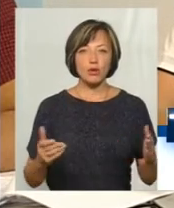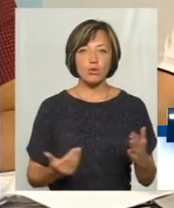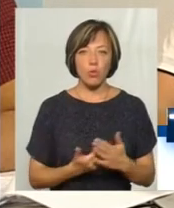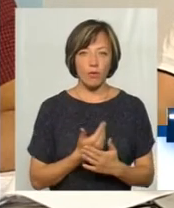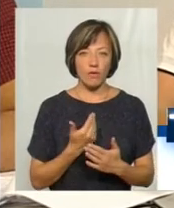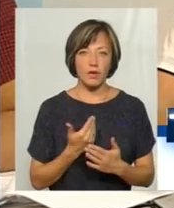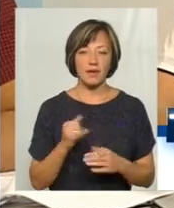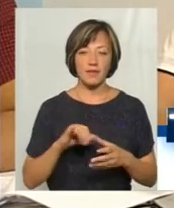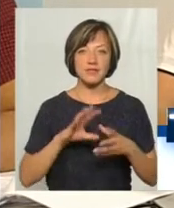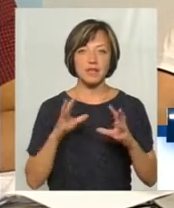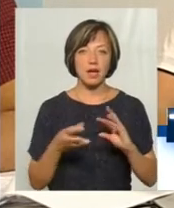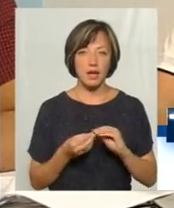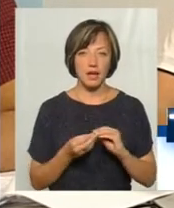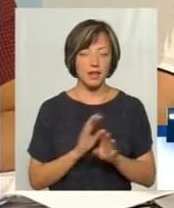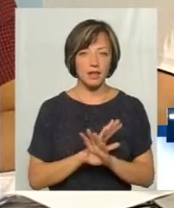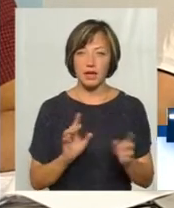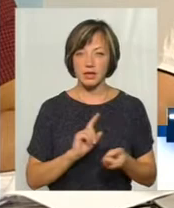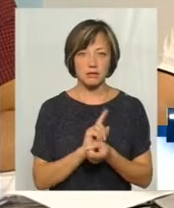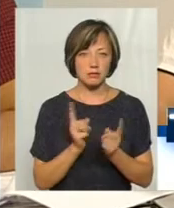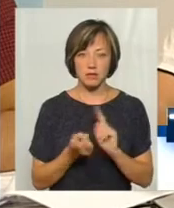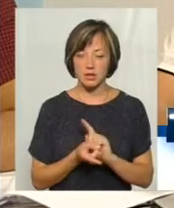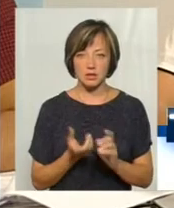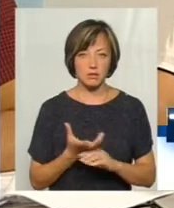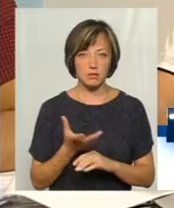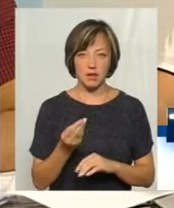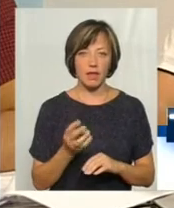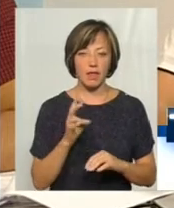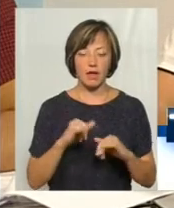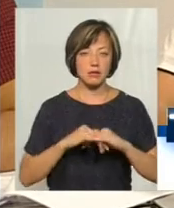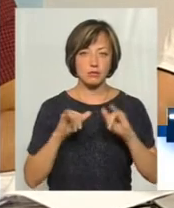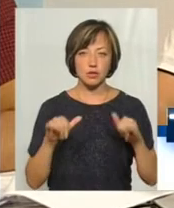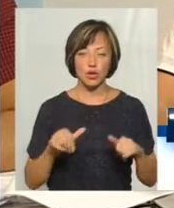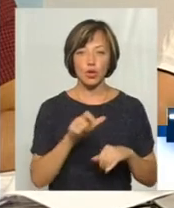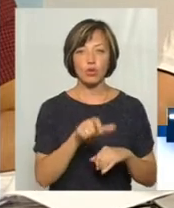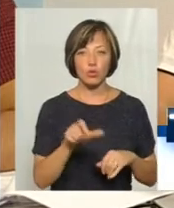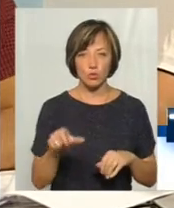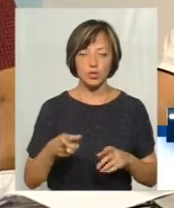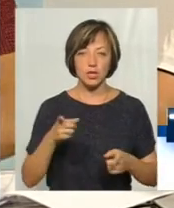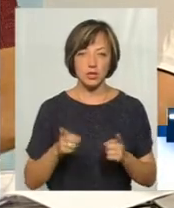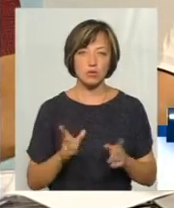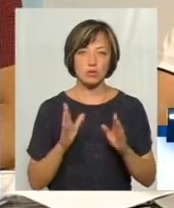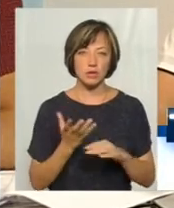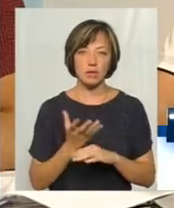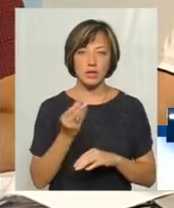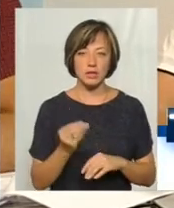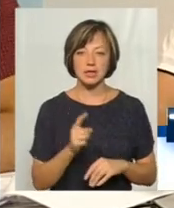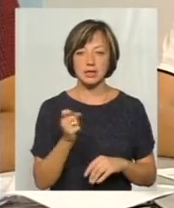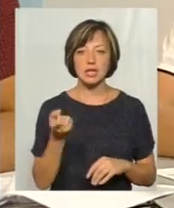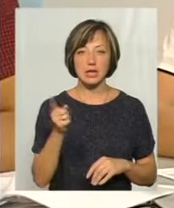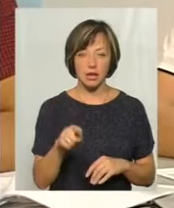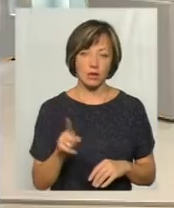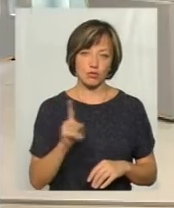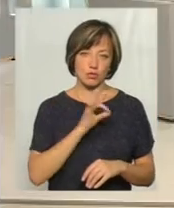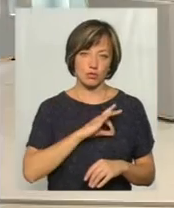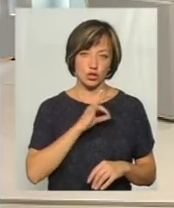взагалі не зміниться плата, не збільшиться вона. Люди будуть дійсно платити за те, що вони